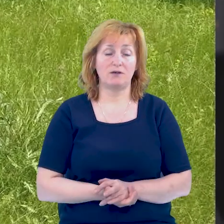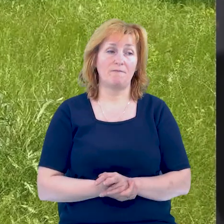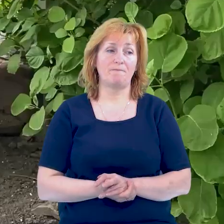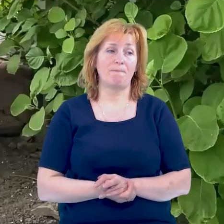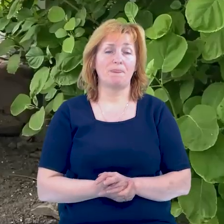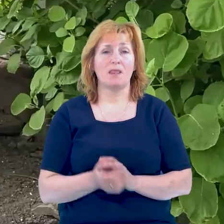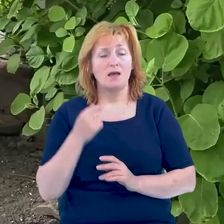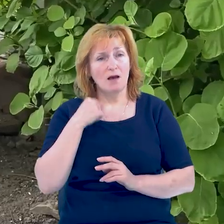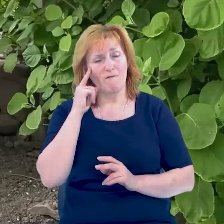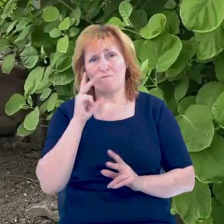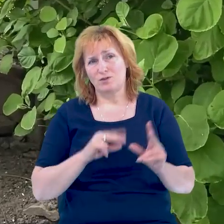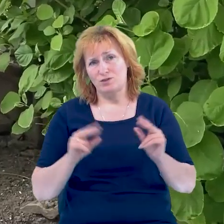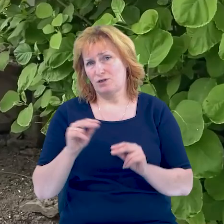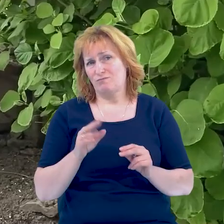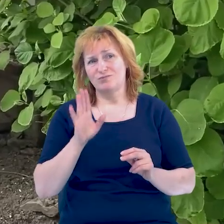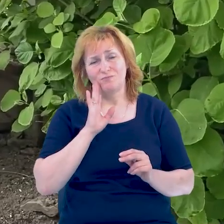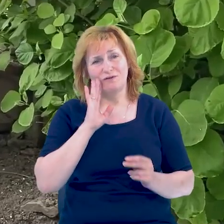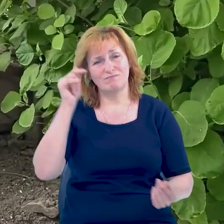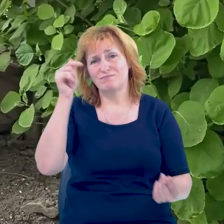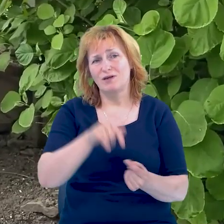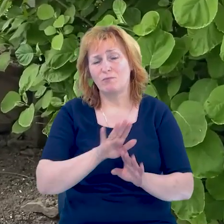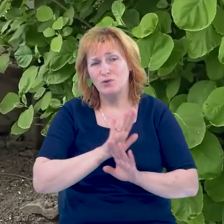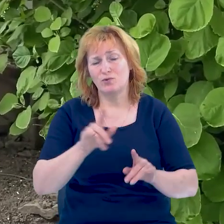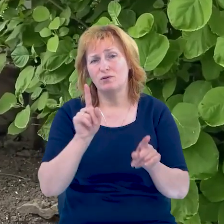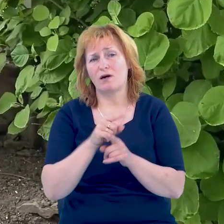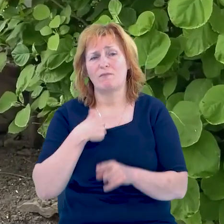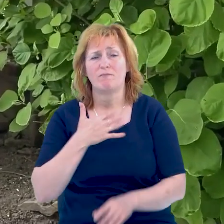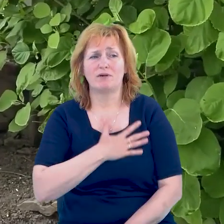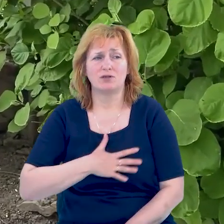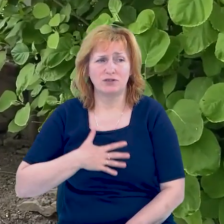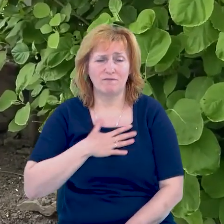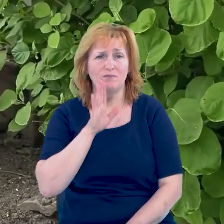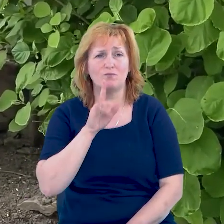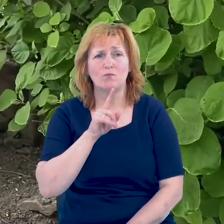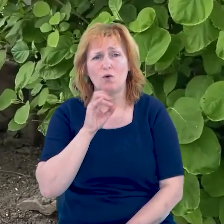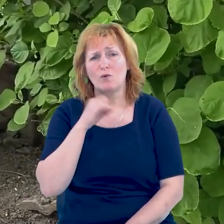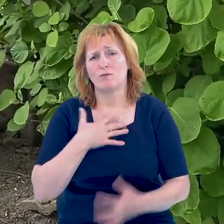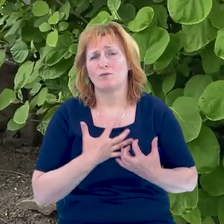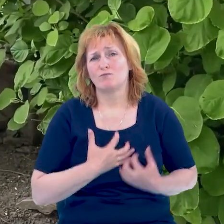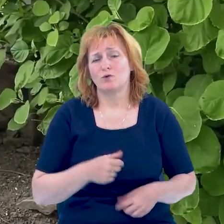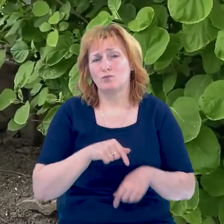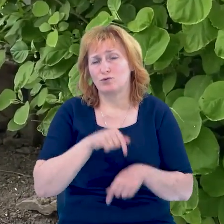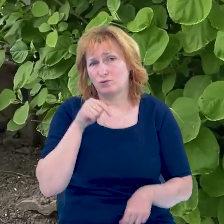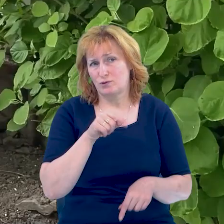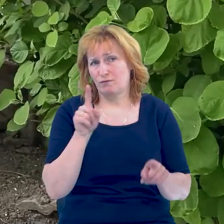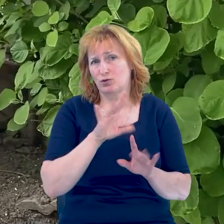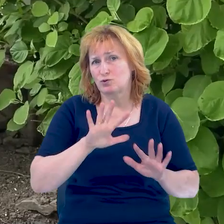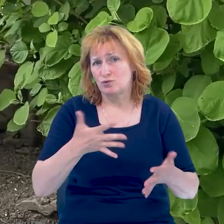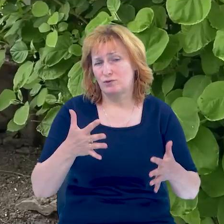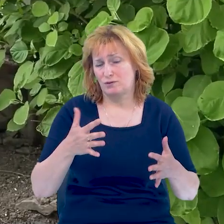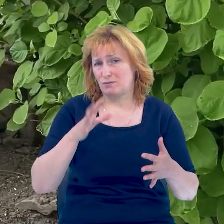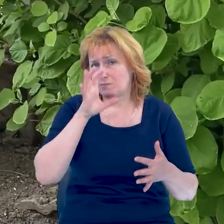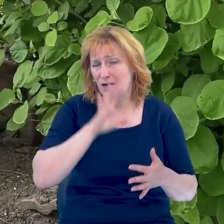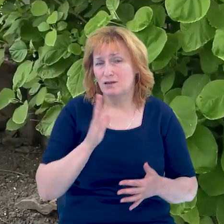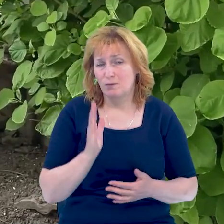не дівчача справа була, все одно не дівчача. І так їм переживали ми якось, ну я не знаю, може, чувствувала я наперед, що щось воно таке, може, буде.